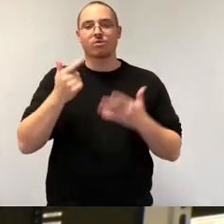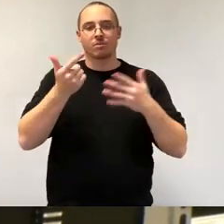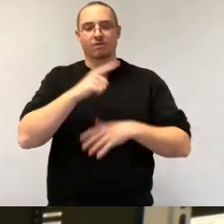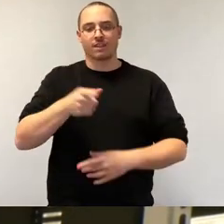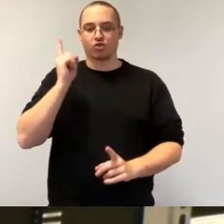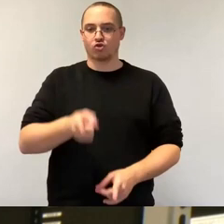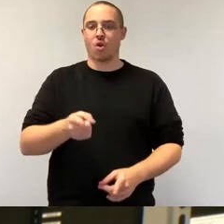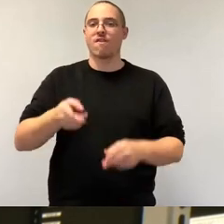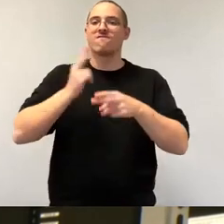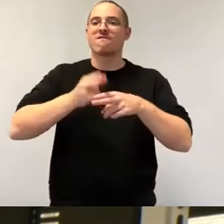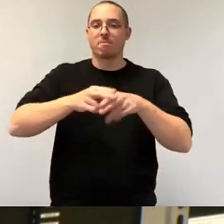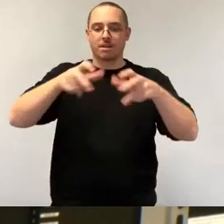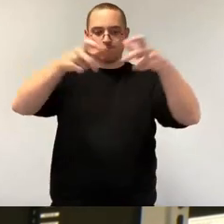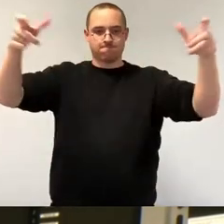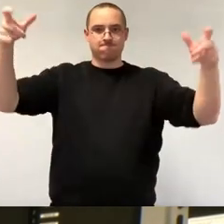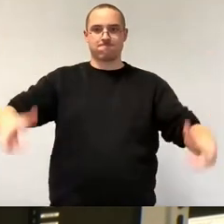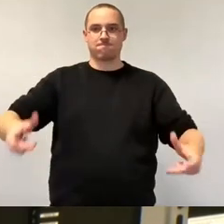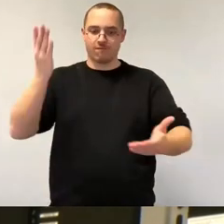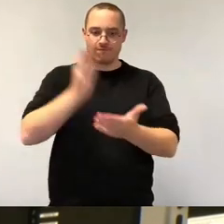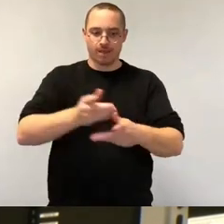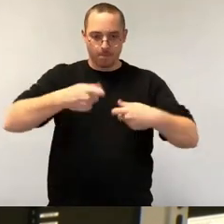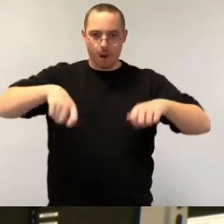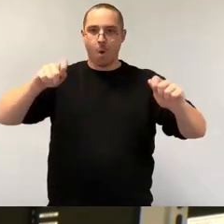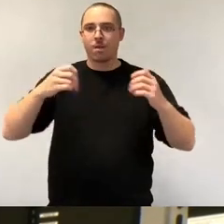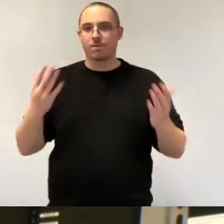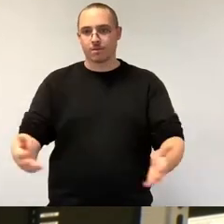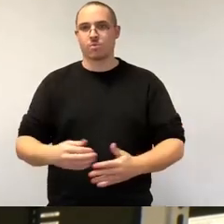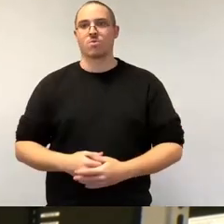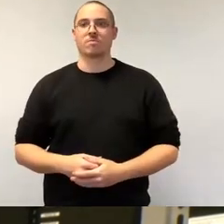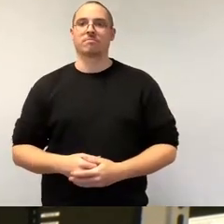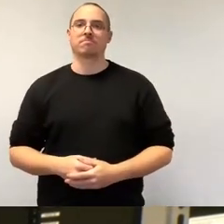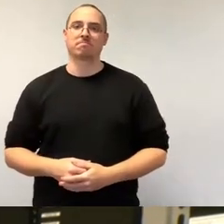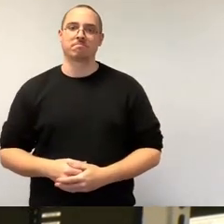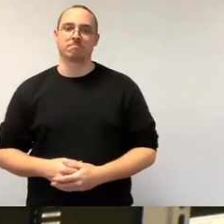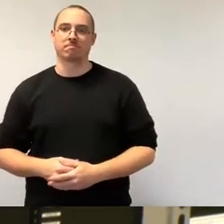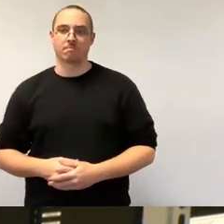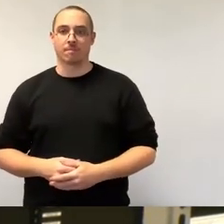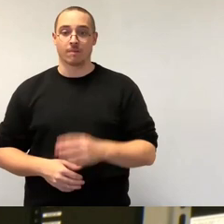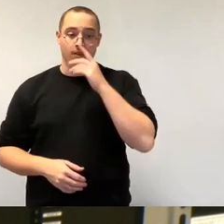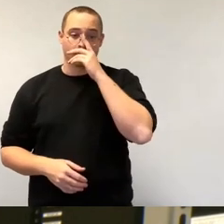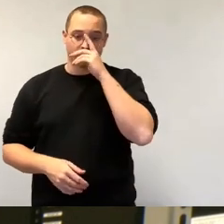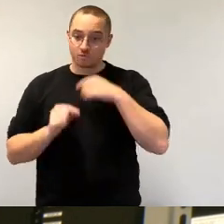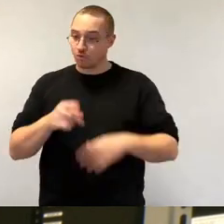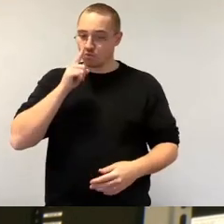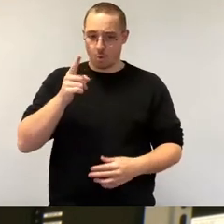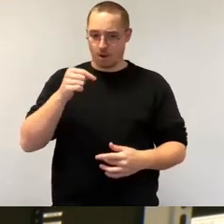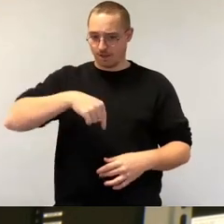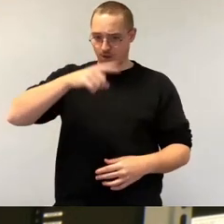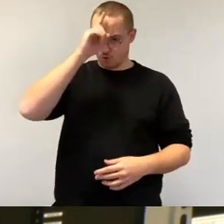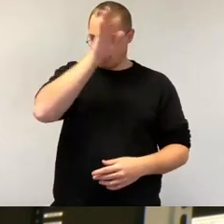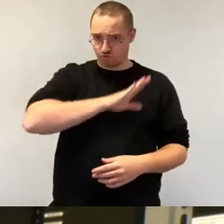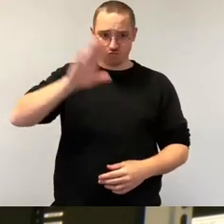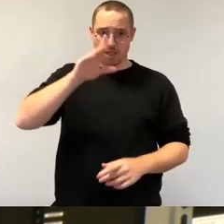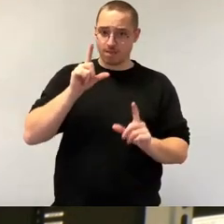soll. Dieses Ansiedlungsvorhaben ist nicht nur von nationaler Bedeutung, auch nicht nur von europäischer